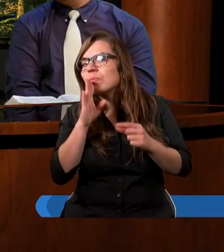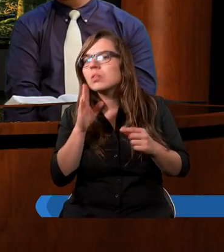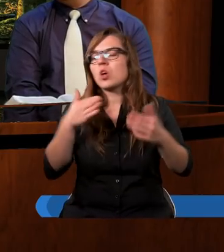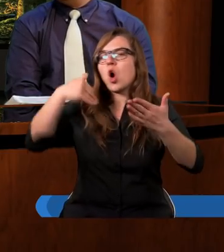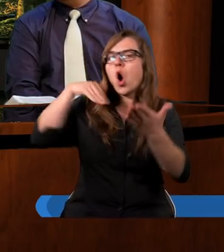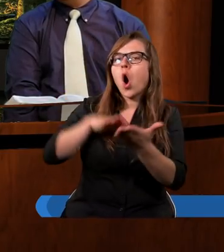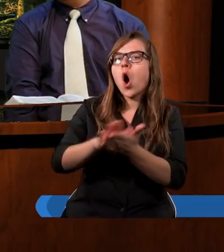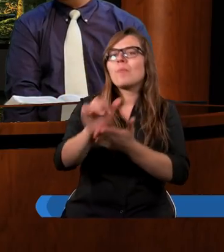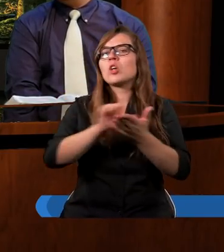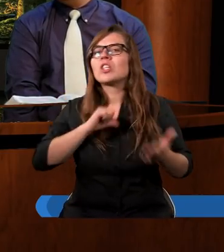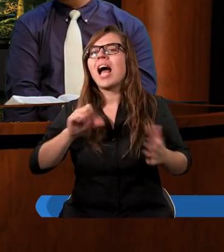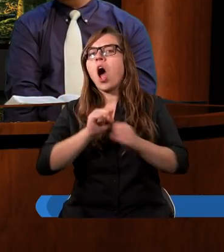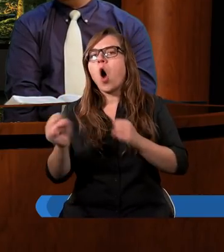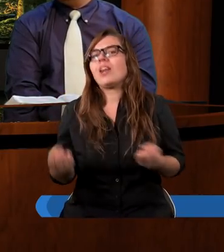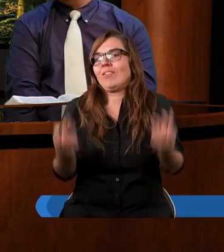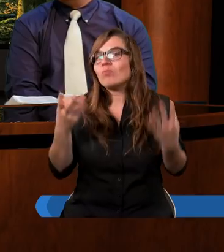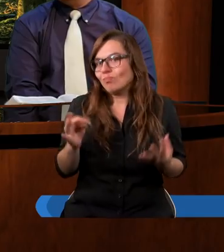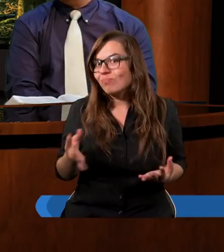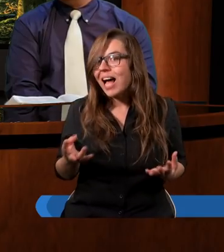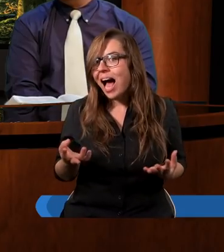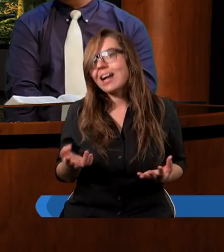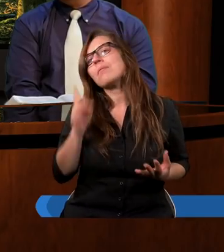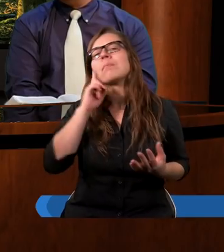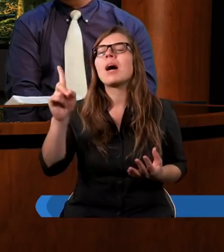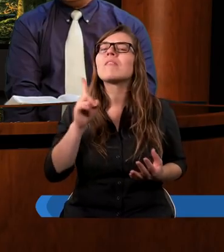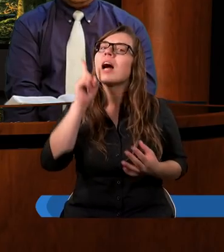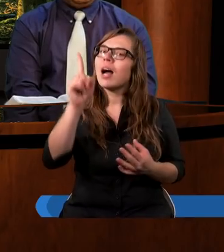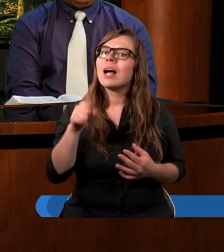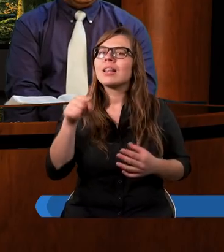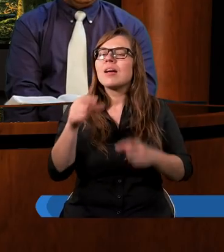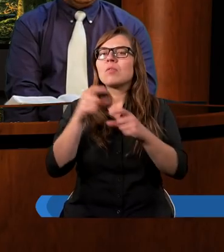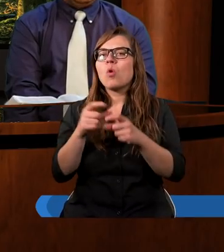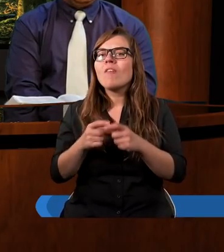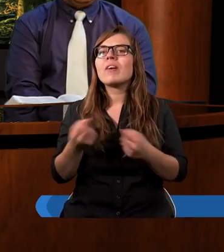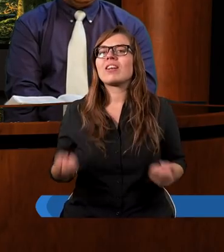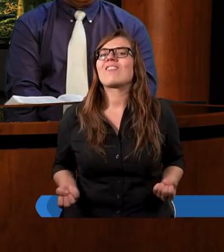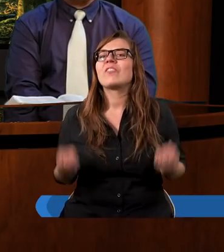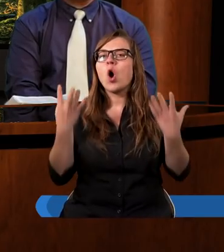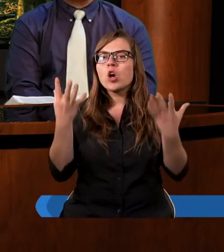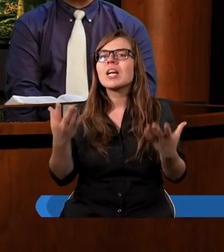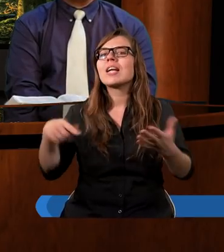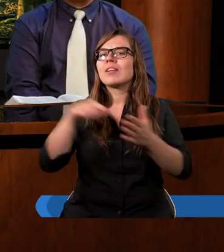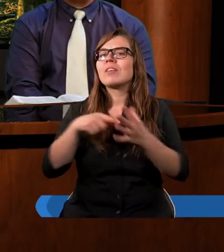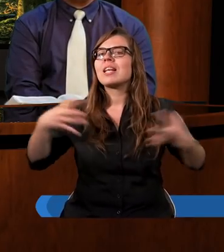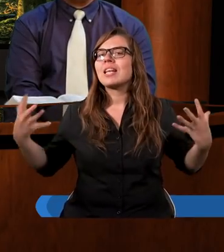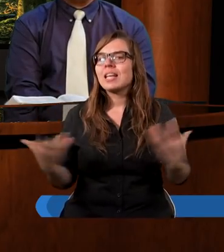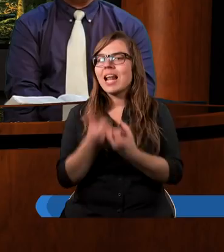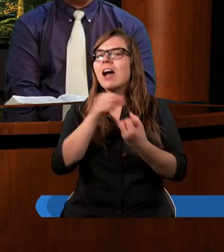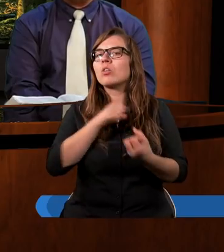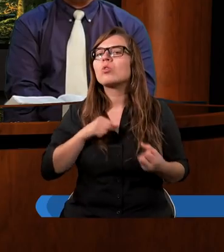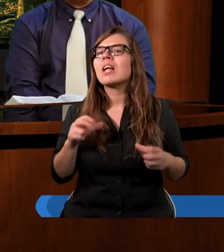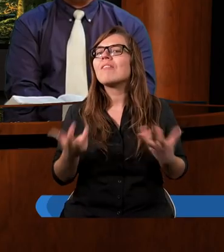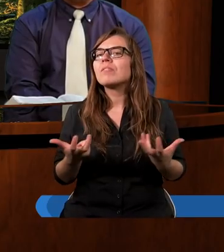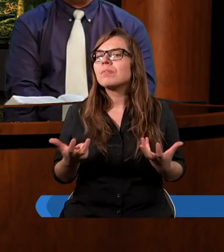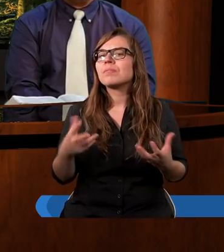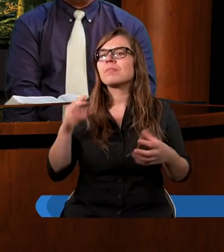rozpoczyna się od stworzenia. Ale za tym słowem stworzenie znajduje się, co